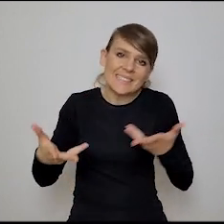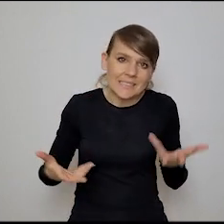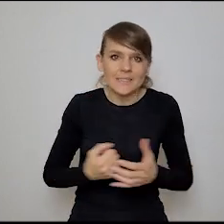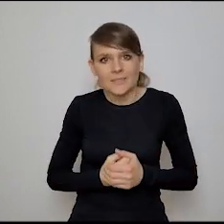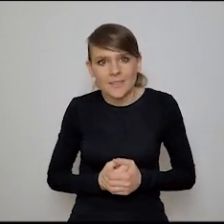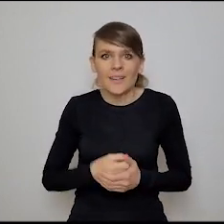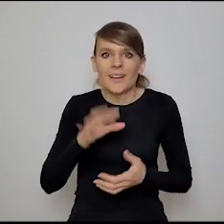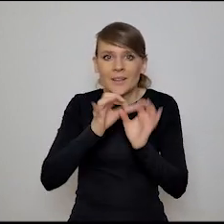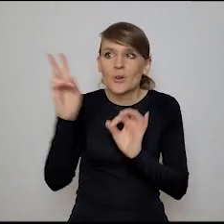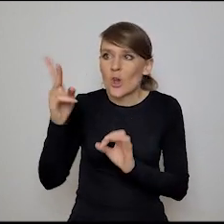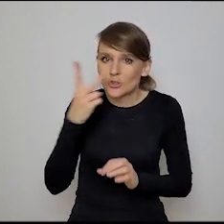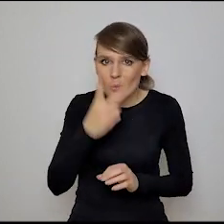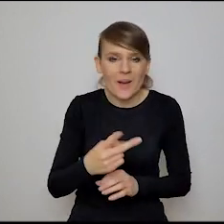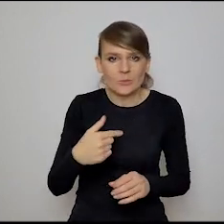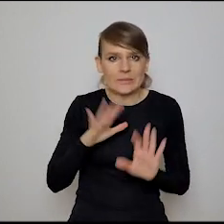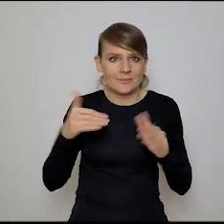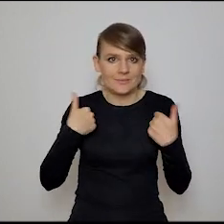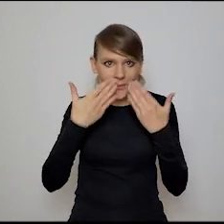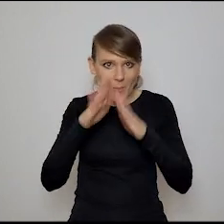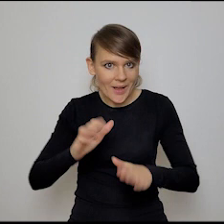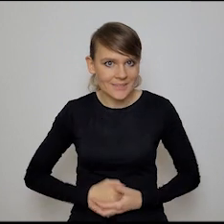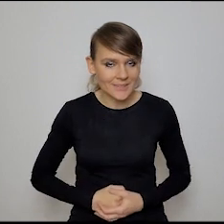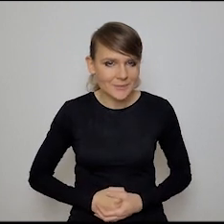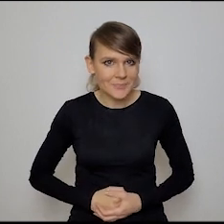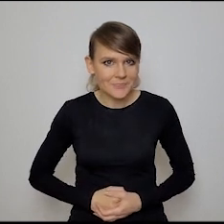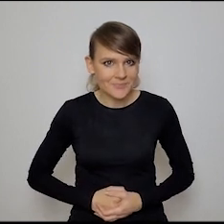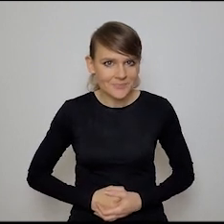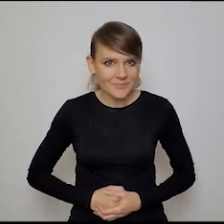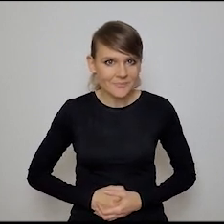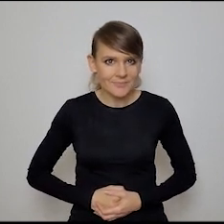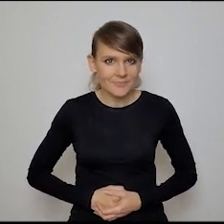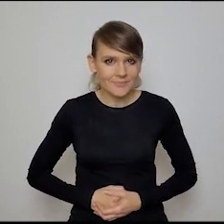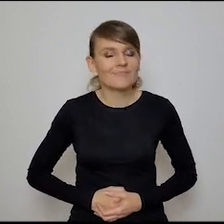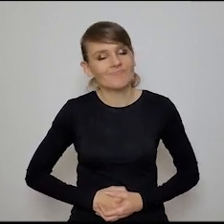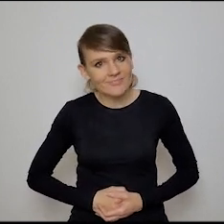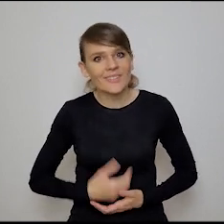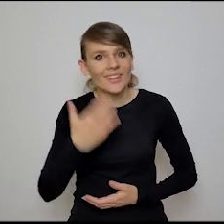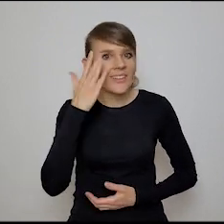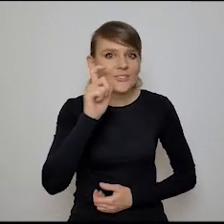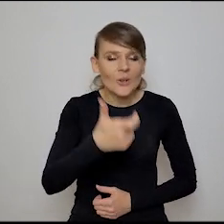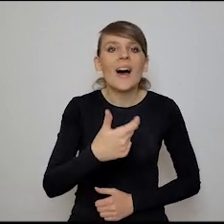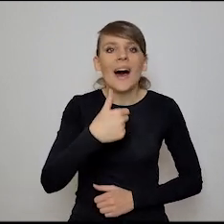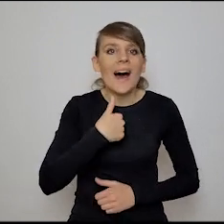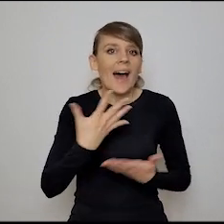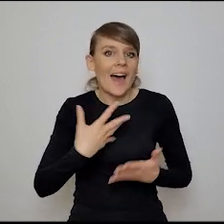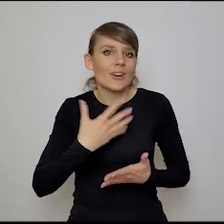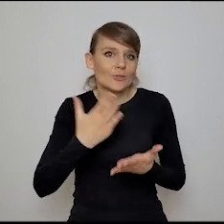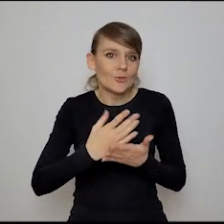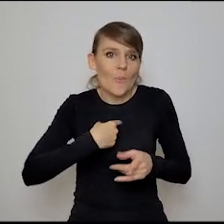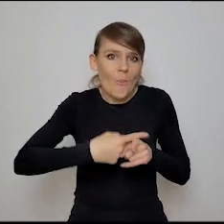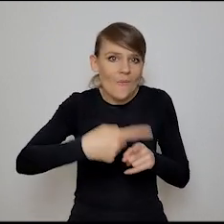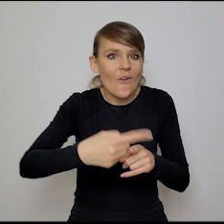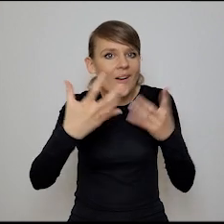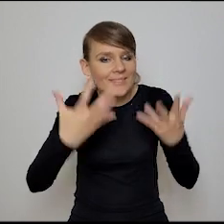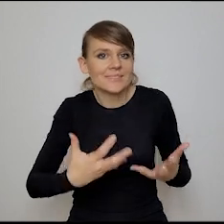Jak ktoś zobaczył, to nie pokaże nikt. Wiesz co, bo ja tak w naturalny sposób zmierzając, że tak powiem, do